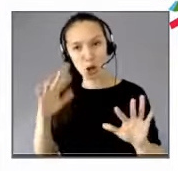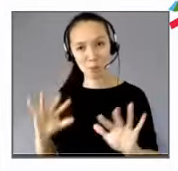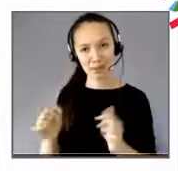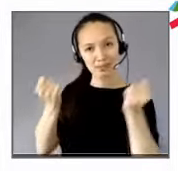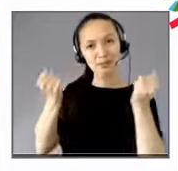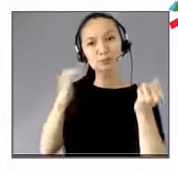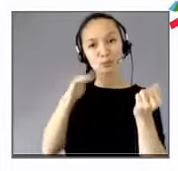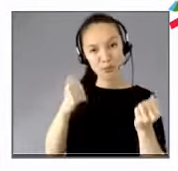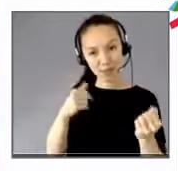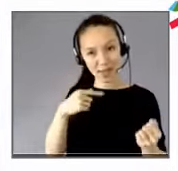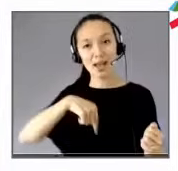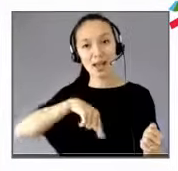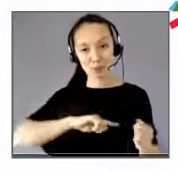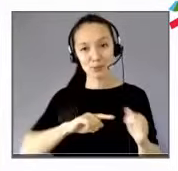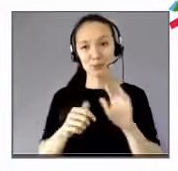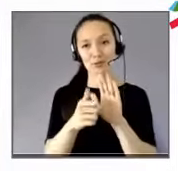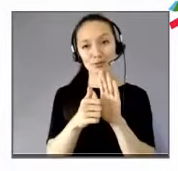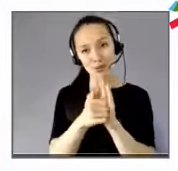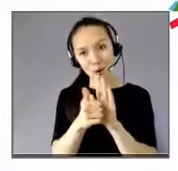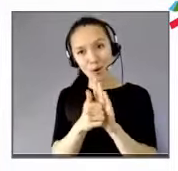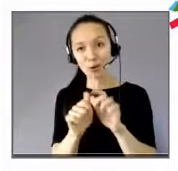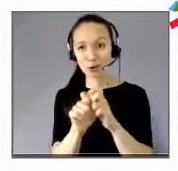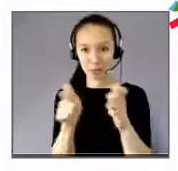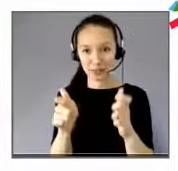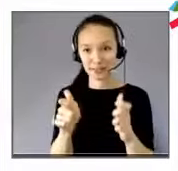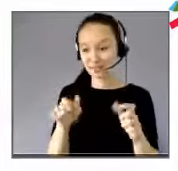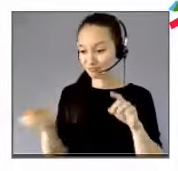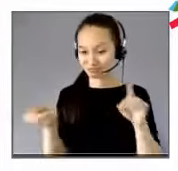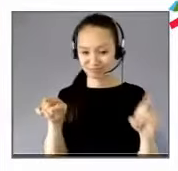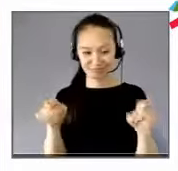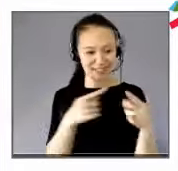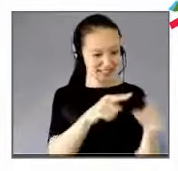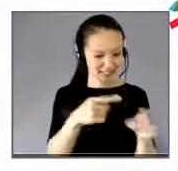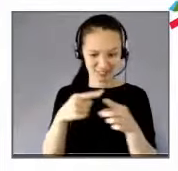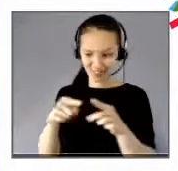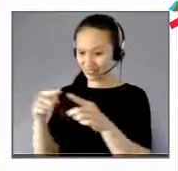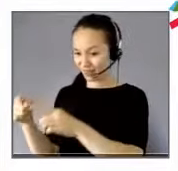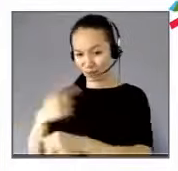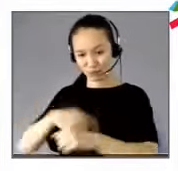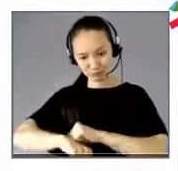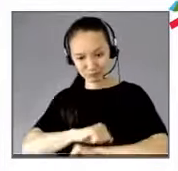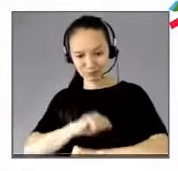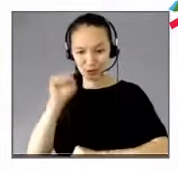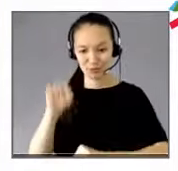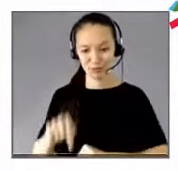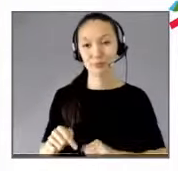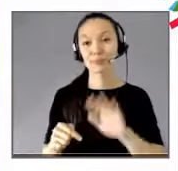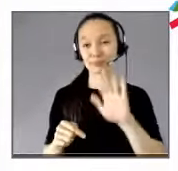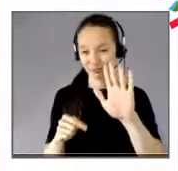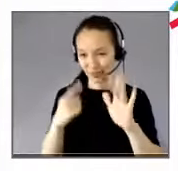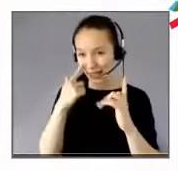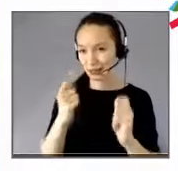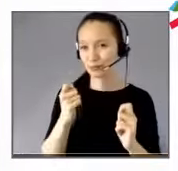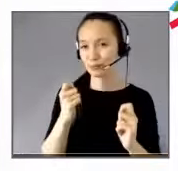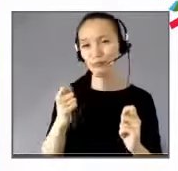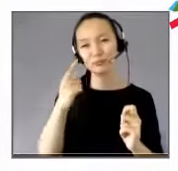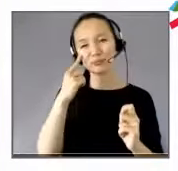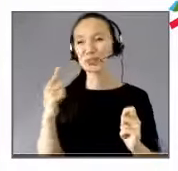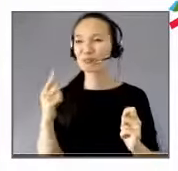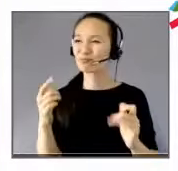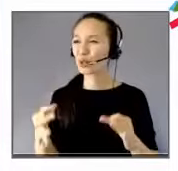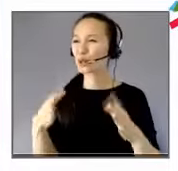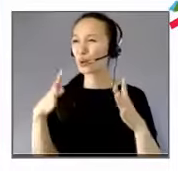personnes. Donc, à mon avis, faut faire vraiment attention à ne pas être caricatural parce qu'en fait, l